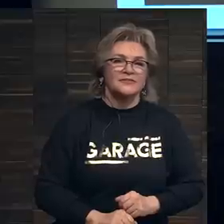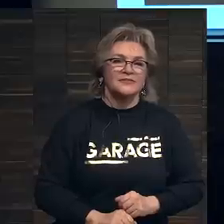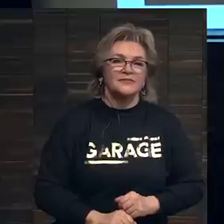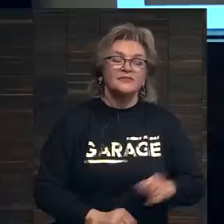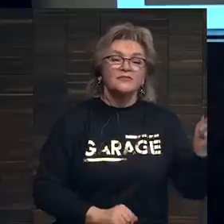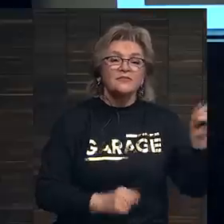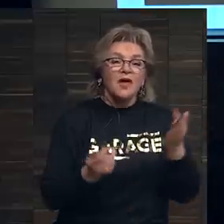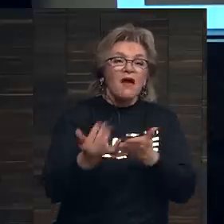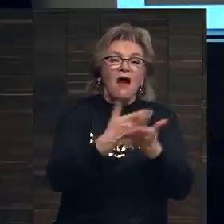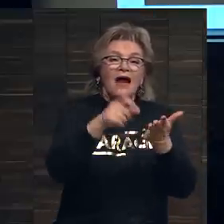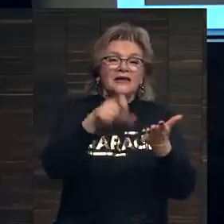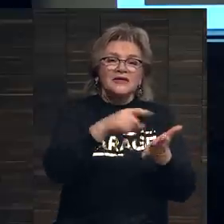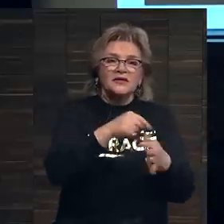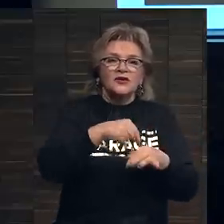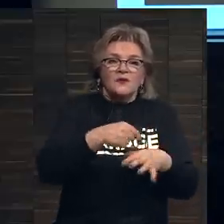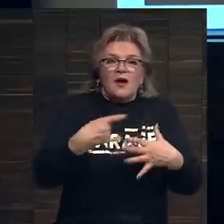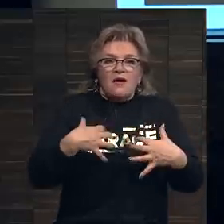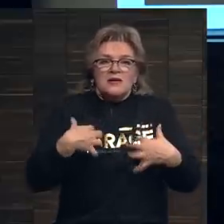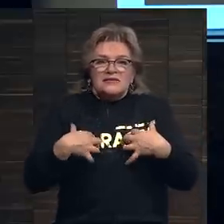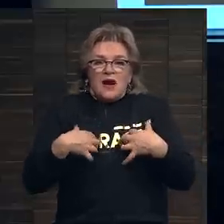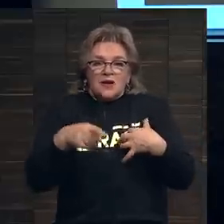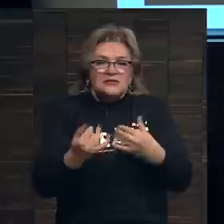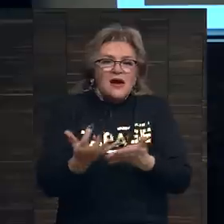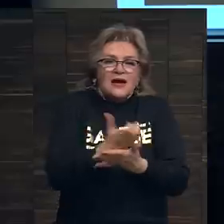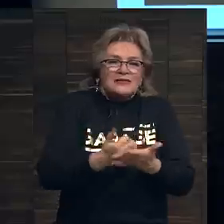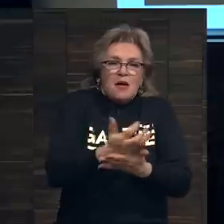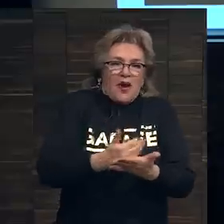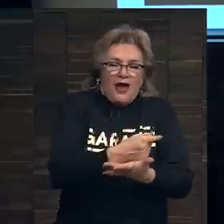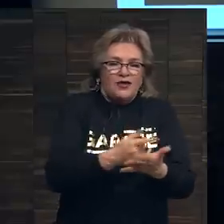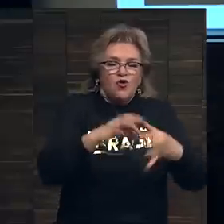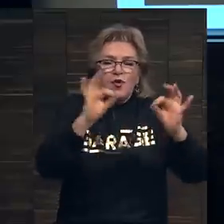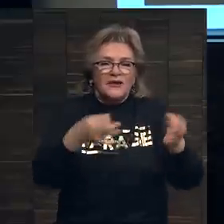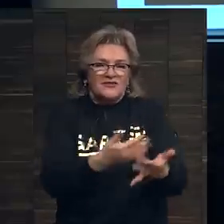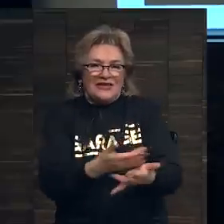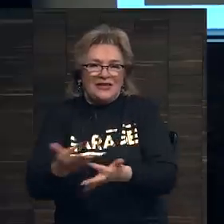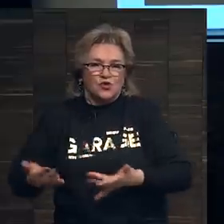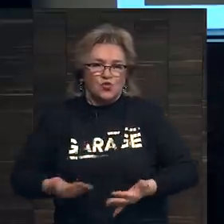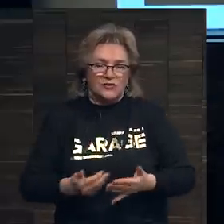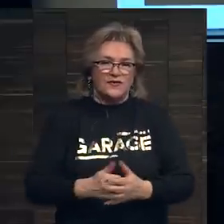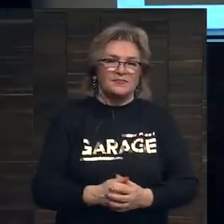Коллекционеры испытывают страсть к собранию произведений искусства.